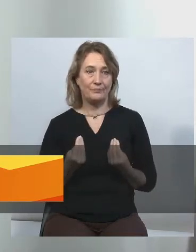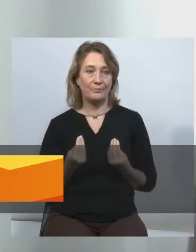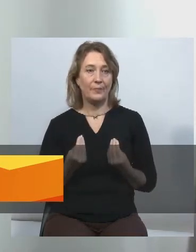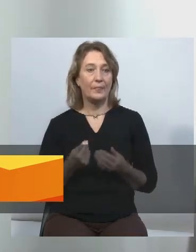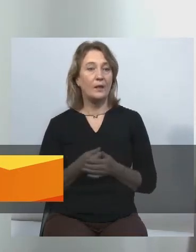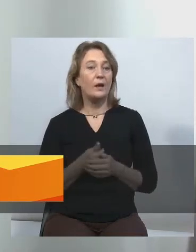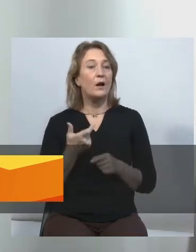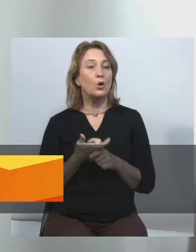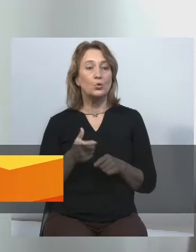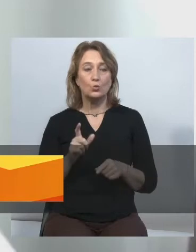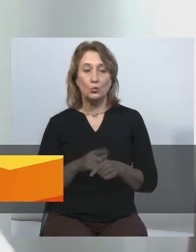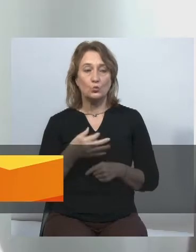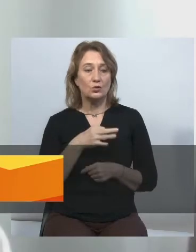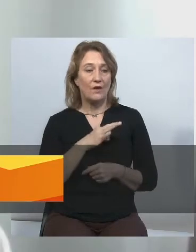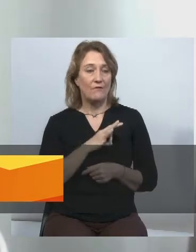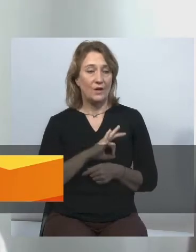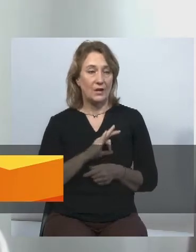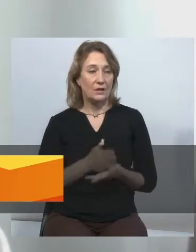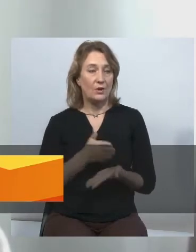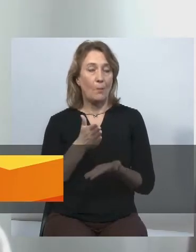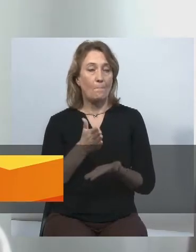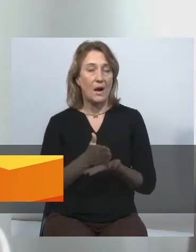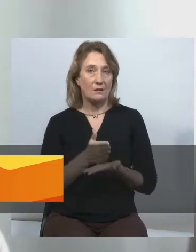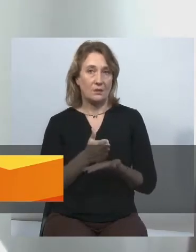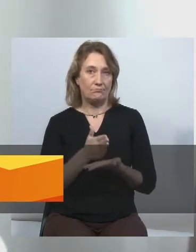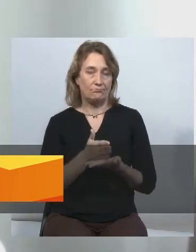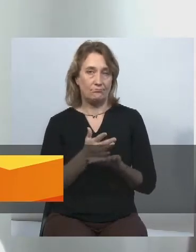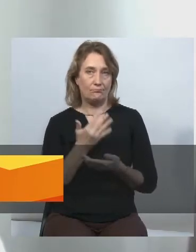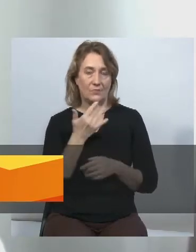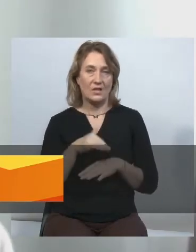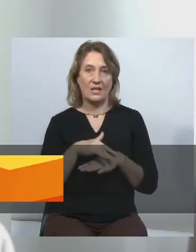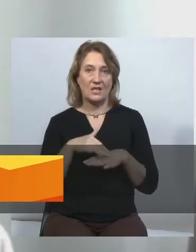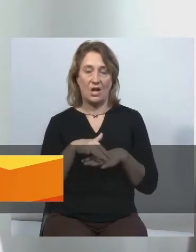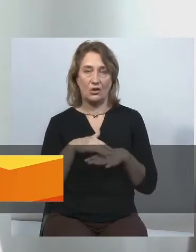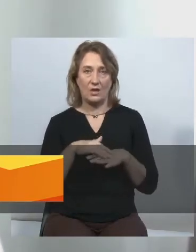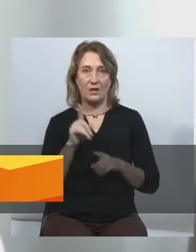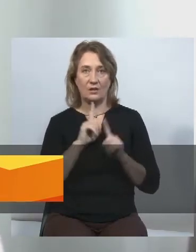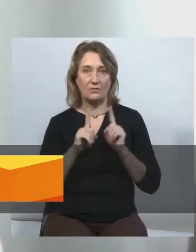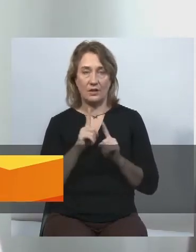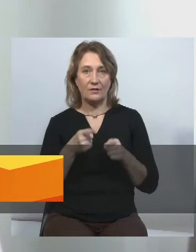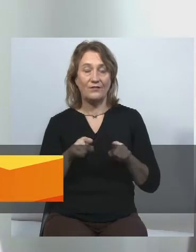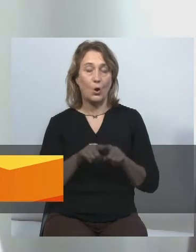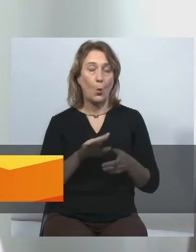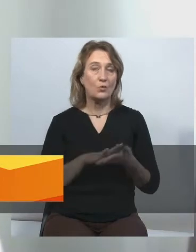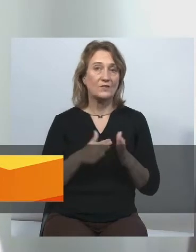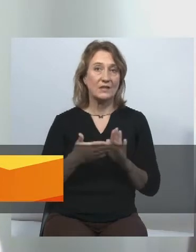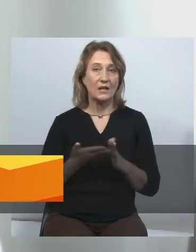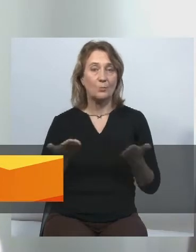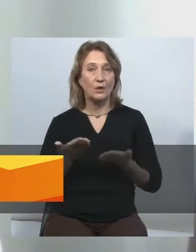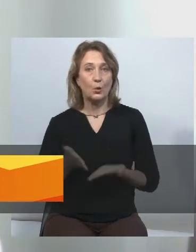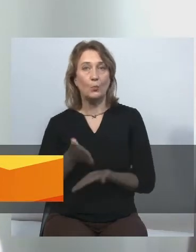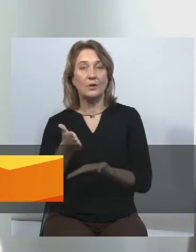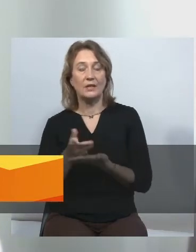Дуже вигідно мати Національну раду в такому стані, в якому вона є тепер. Тому що політики